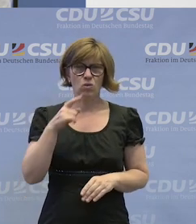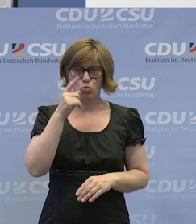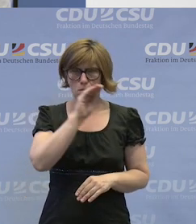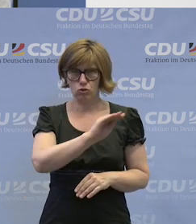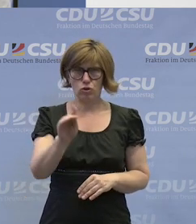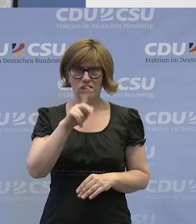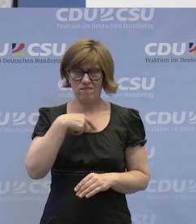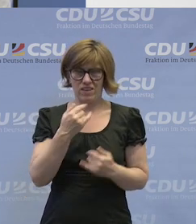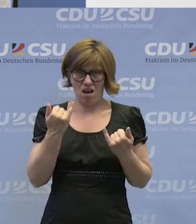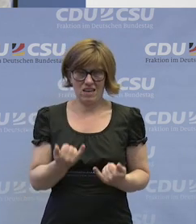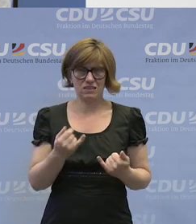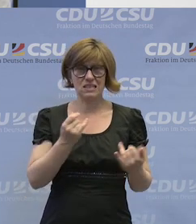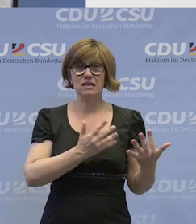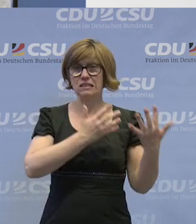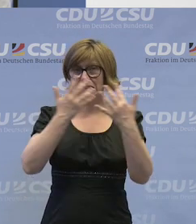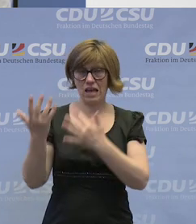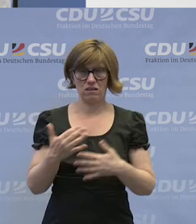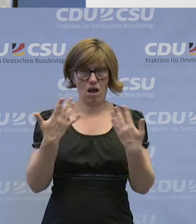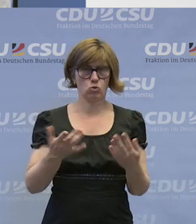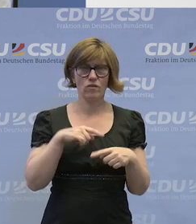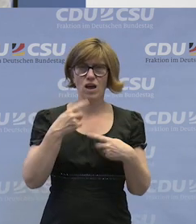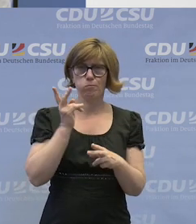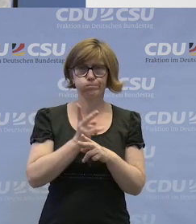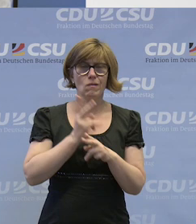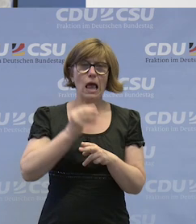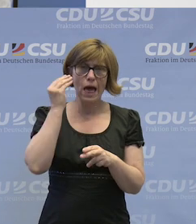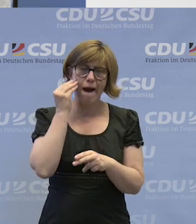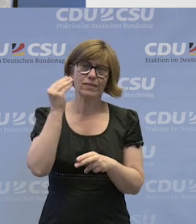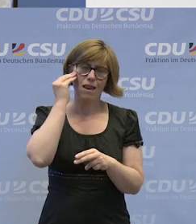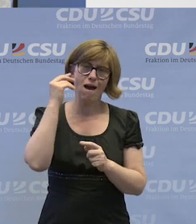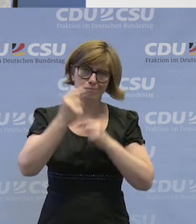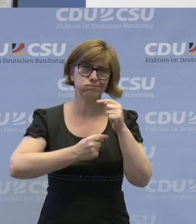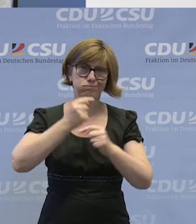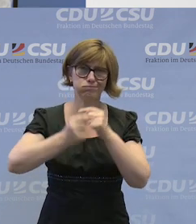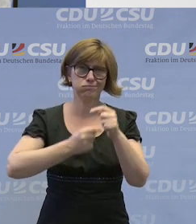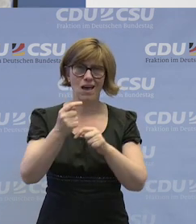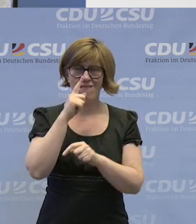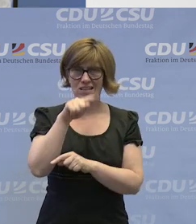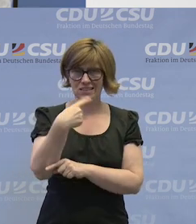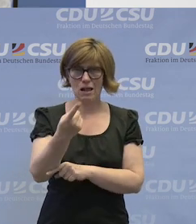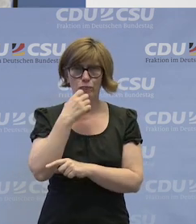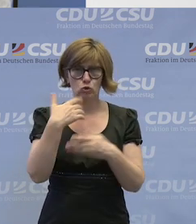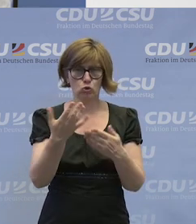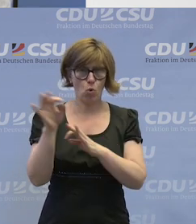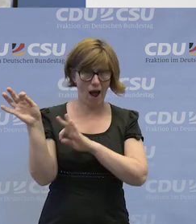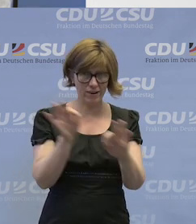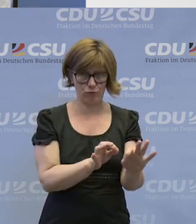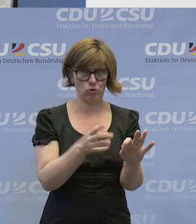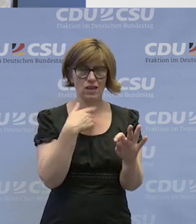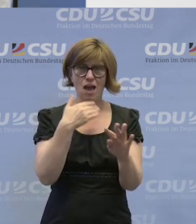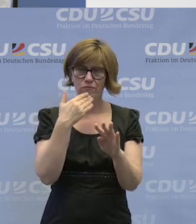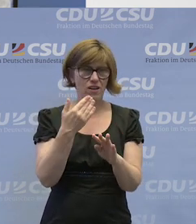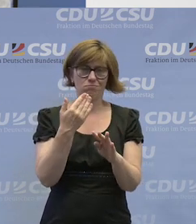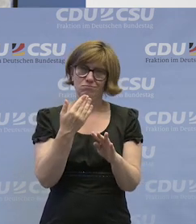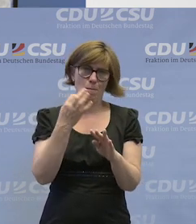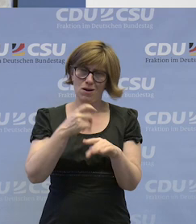sagen, wir haben das jetzt über zehn Jahre und wir sind immer noch Lernende. Also wenn Sie das machen, kann ich nur sagen,